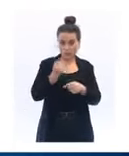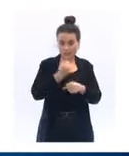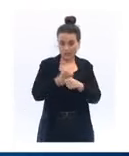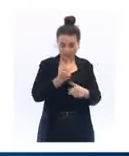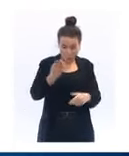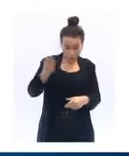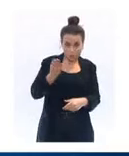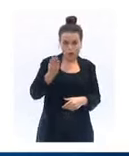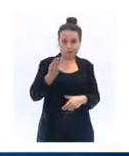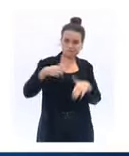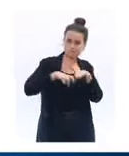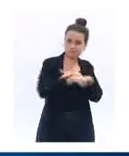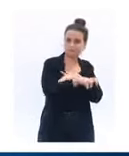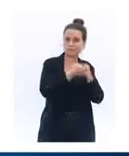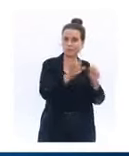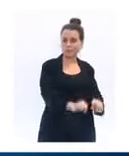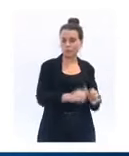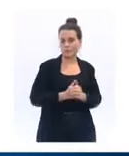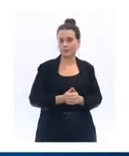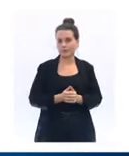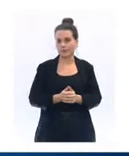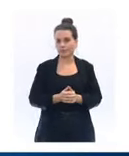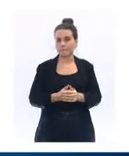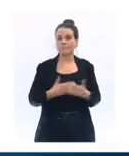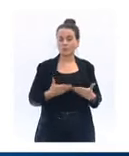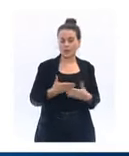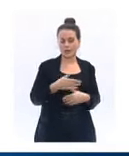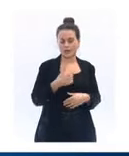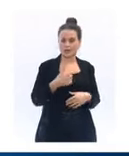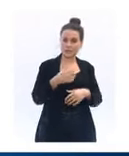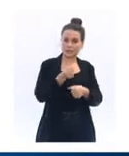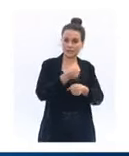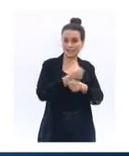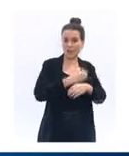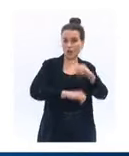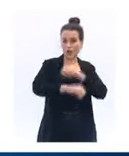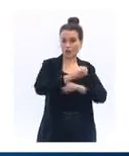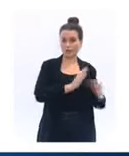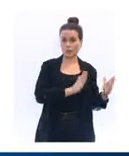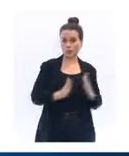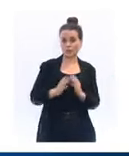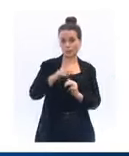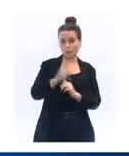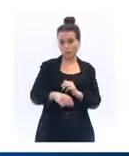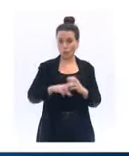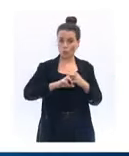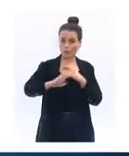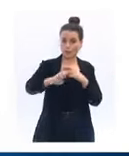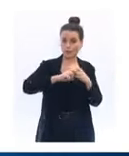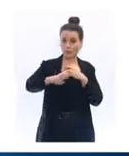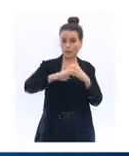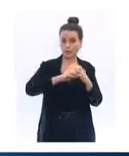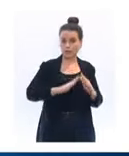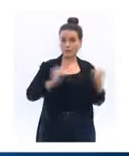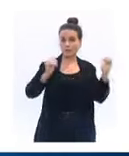Toutefois, l'organisation du travail doit permettre de regrouper ses activités pour limiter les déplacements. Troisième